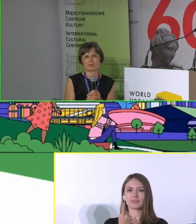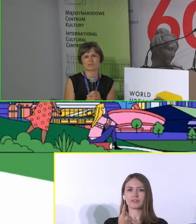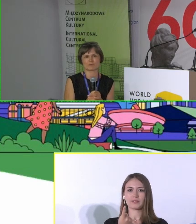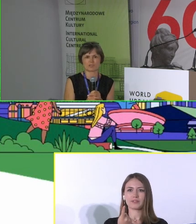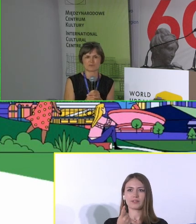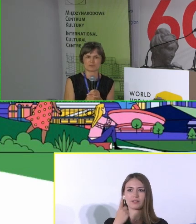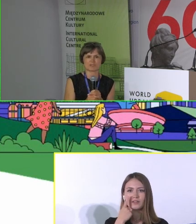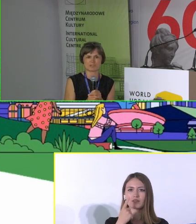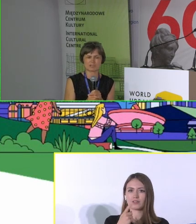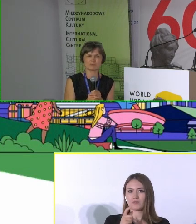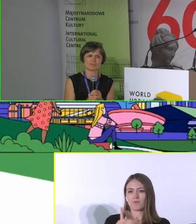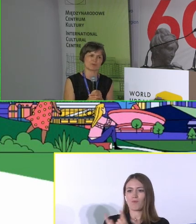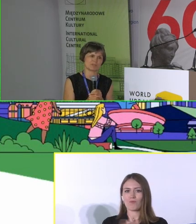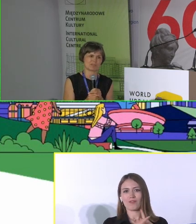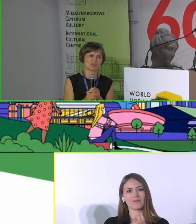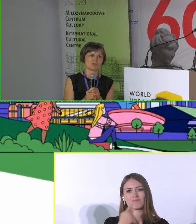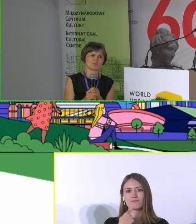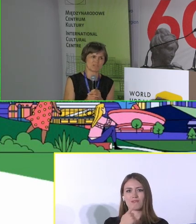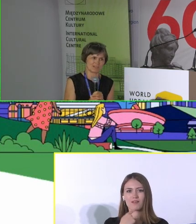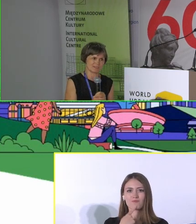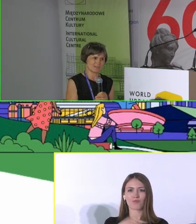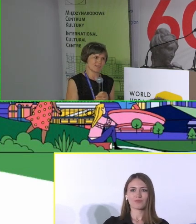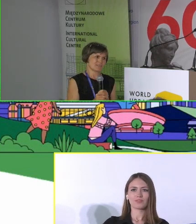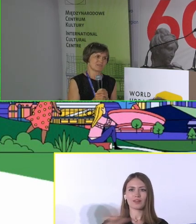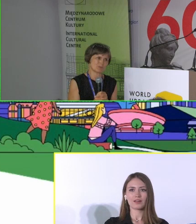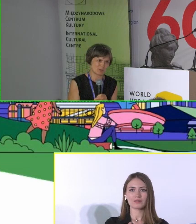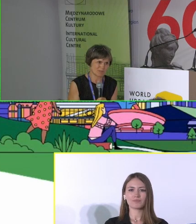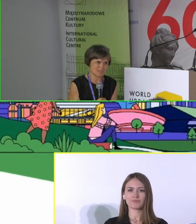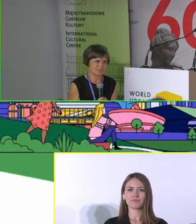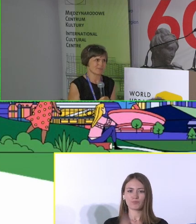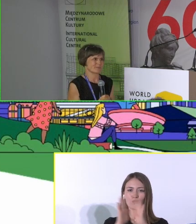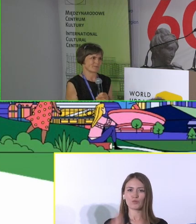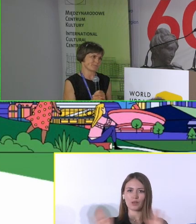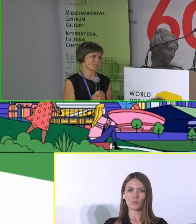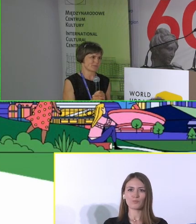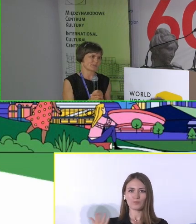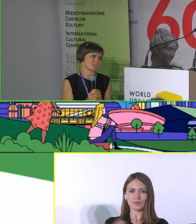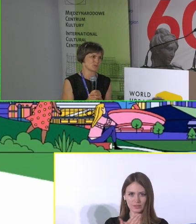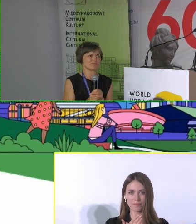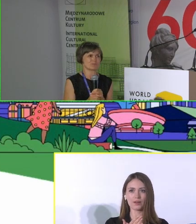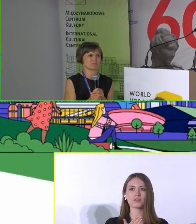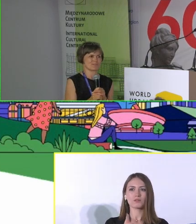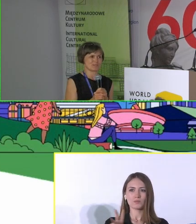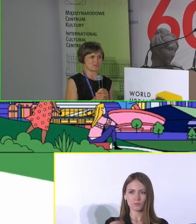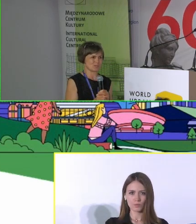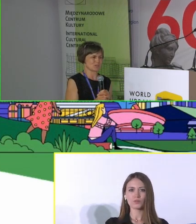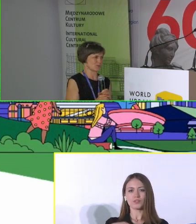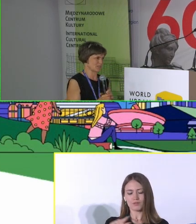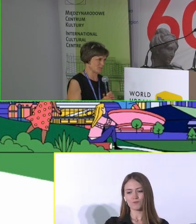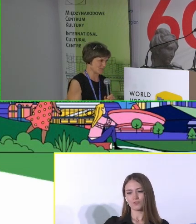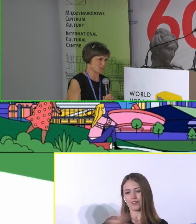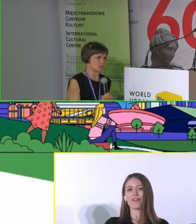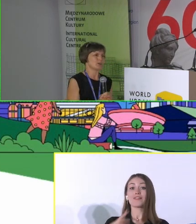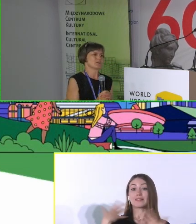spotkać taki klimat w obiektach muzealnych. Zapraszam państwa. Można wyłuskać w naszym mieście podczas spaceru